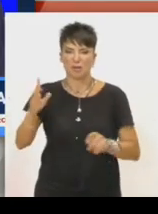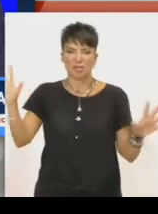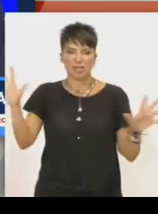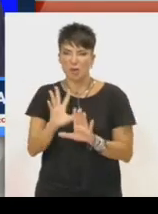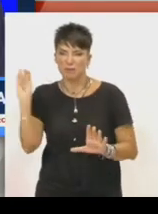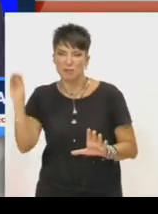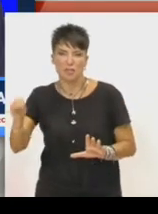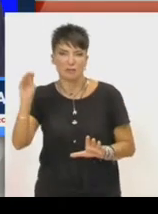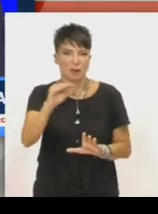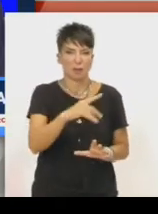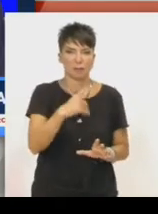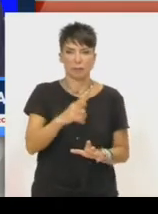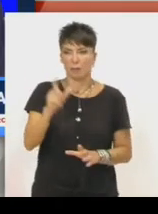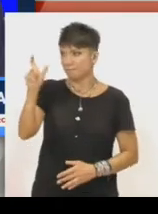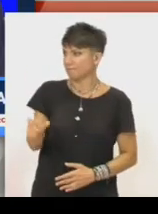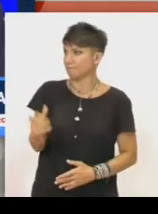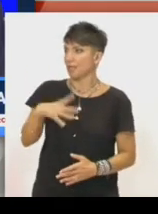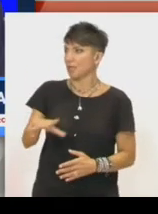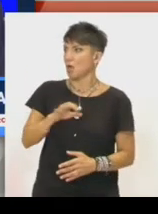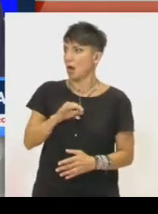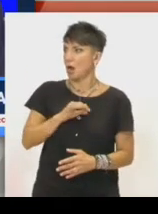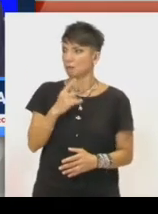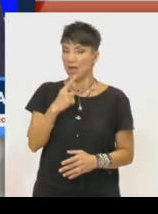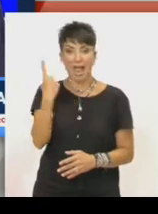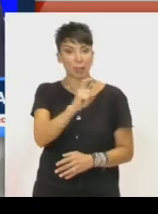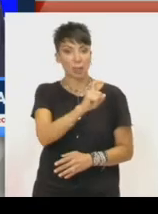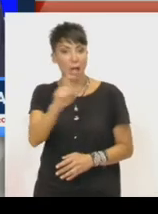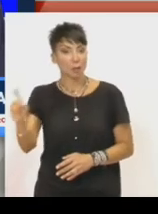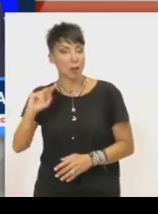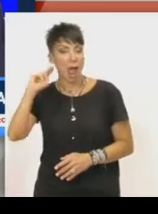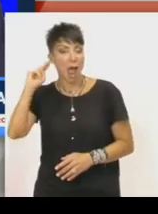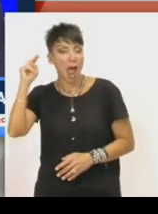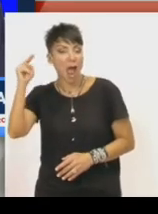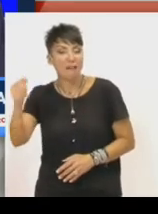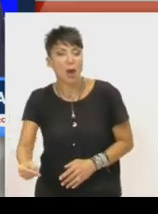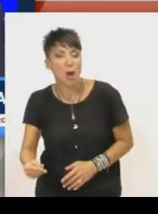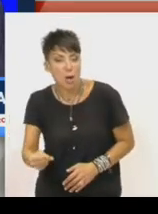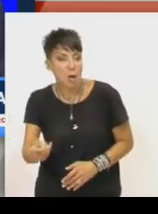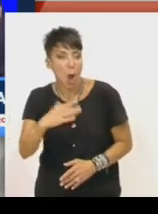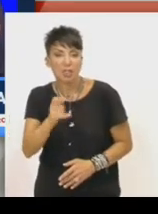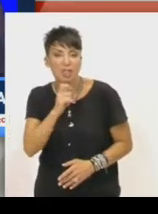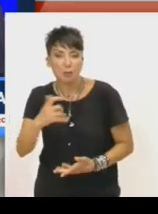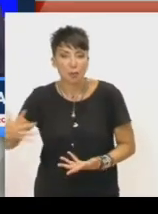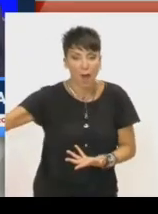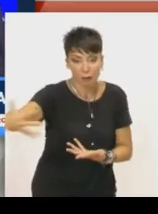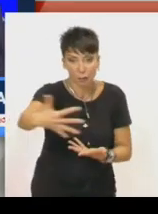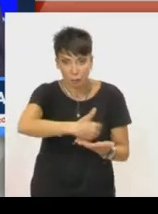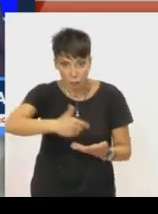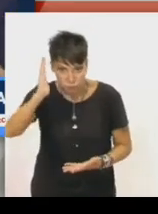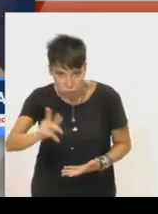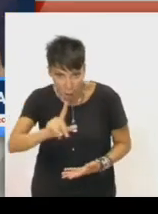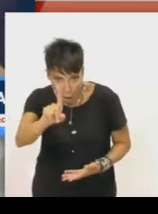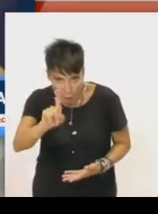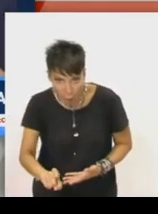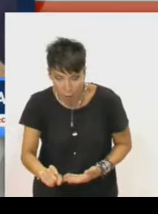έχεις την εικόνα του πώς μπορεί κανείς να βγάλει 100 εκατομμύρια ευρώ ως δημοσιογράφος. Βγαίνουν αυτά τα λεφτά από τη τηλεόραση, από τη δημοσιογραφία με κάποιο